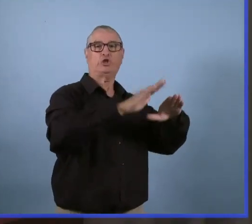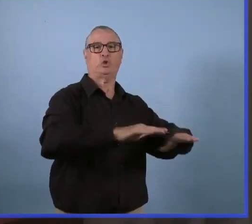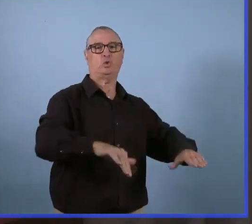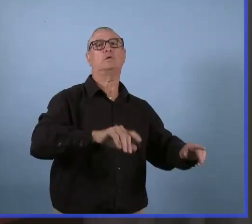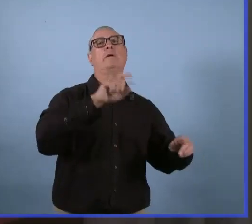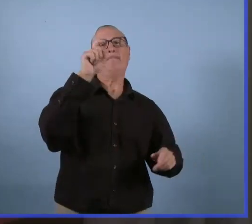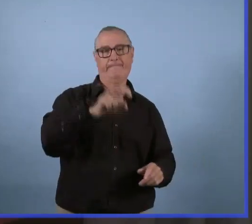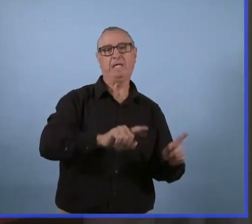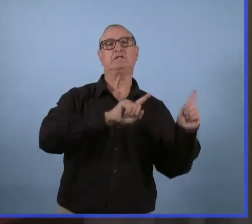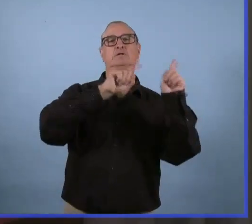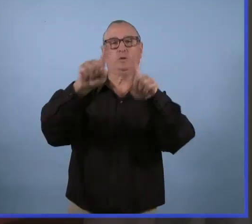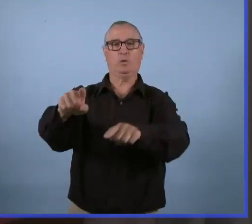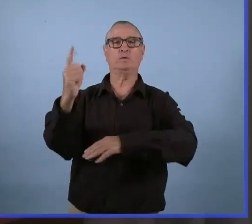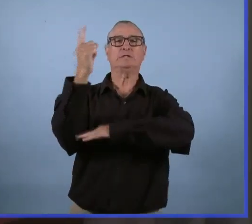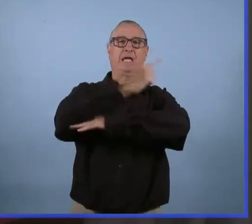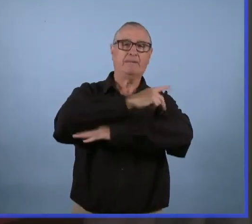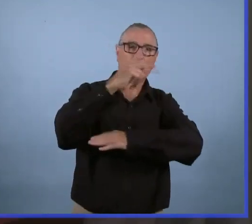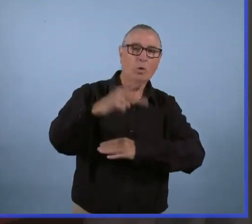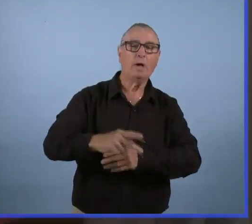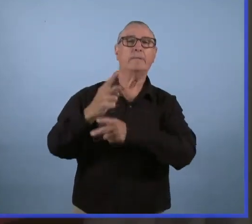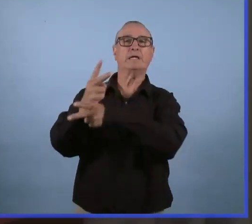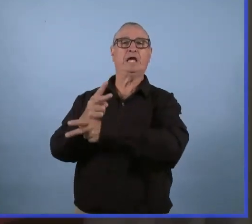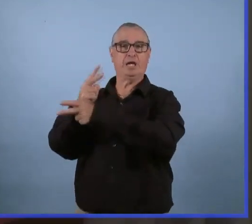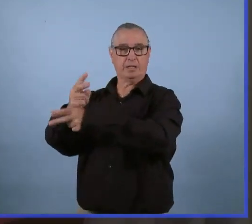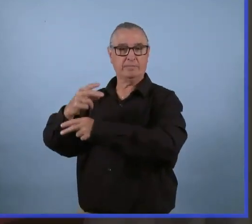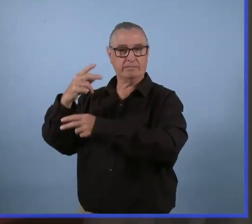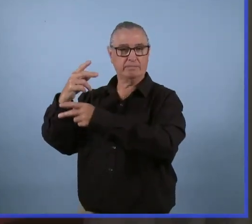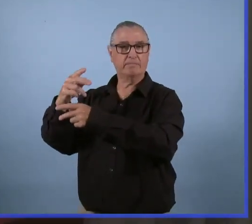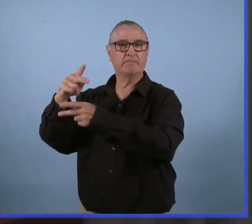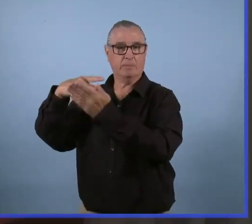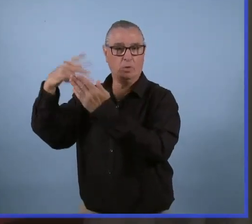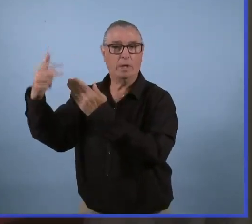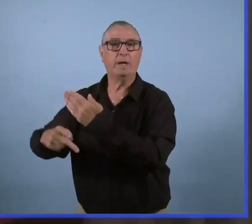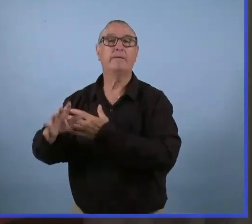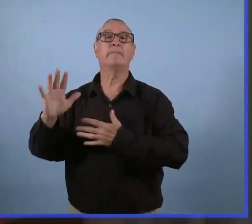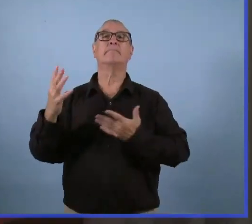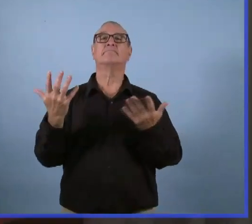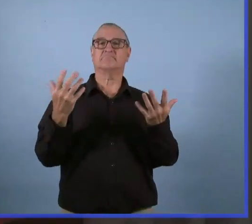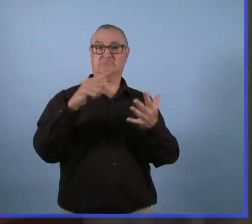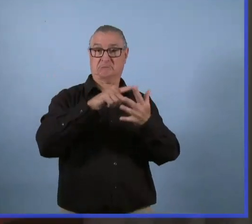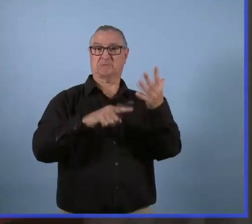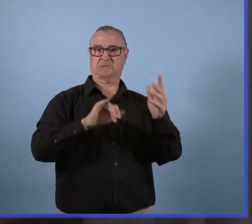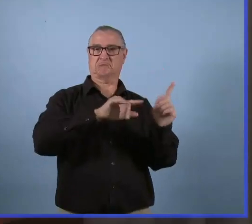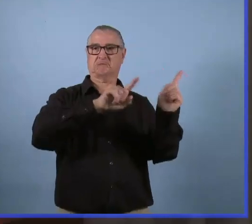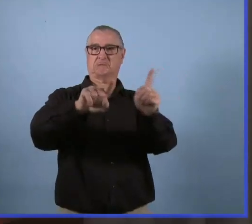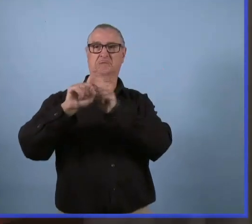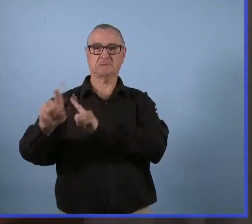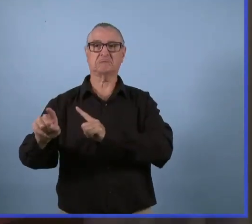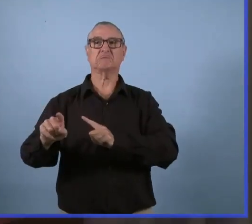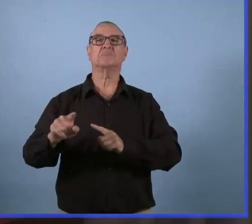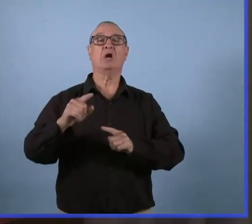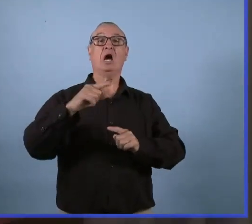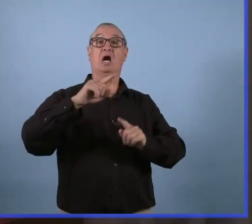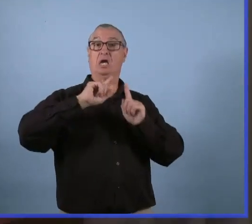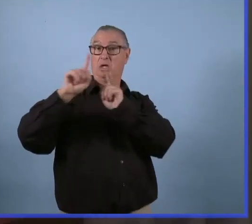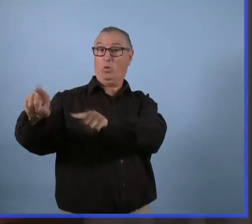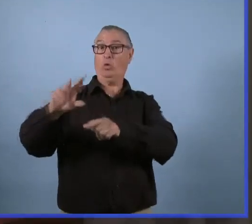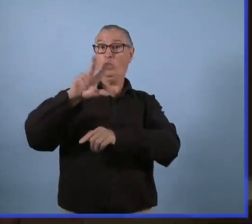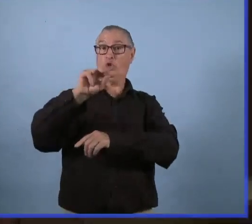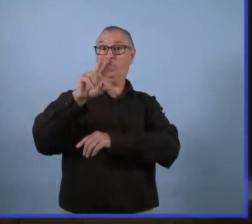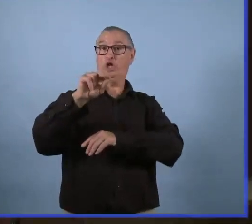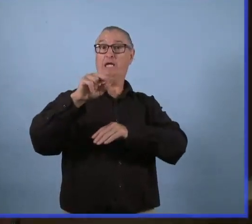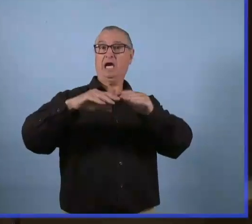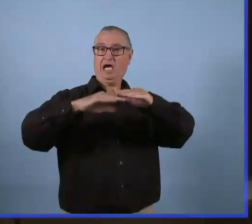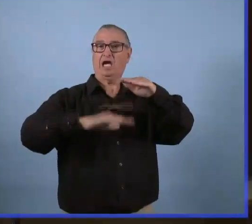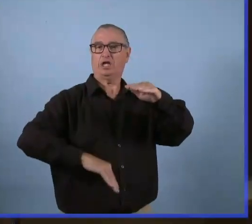on a des restrictions au niveau de 20 enfants. Donc, si les camps de jour peuvent avoir plusieurs cohortes de 20